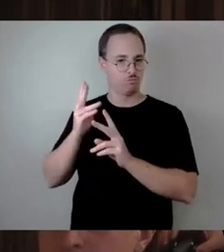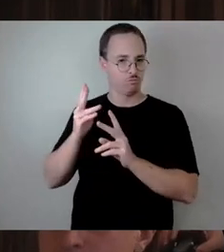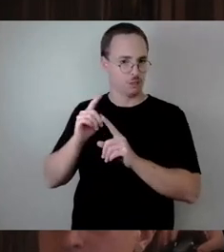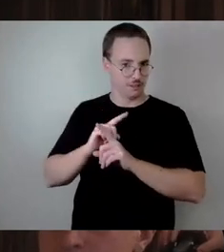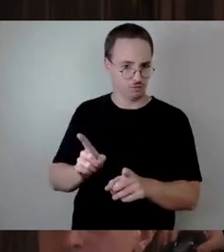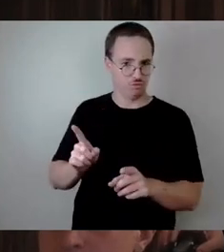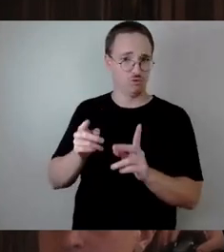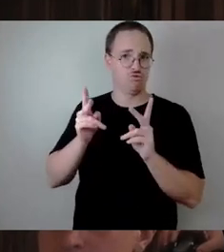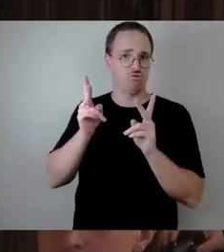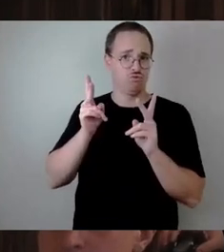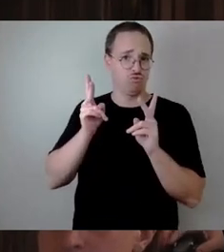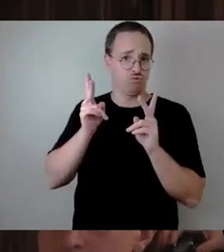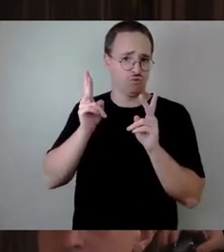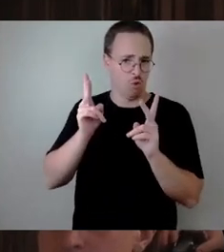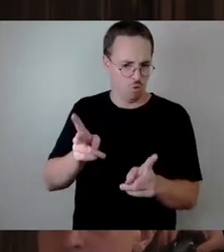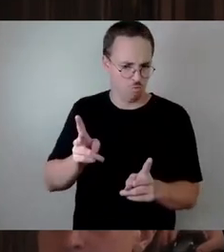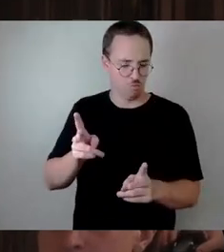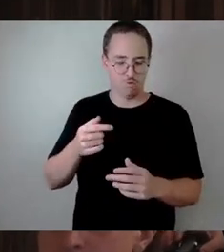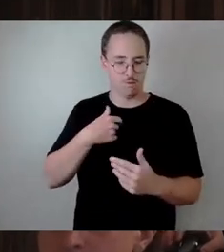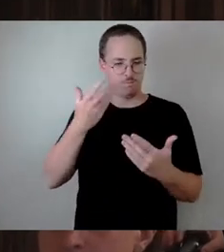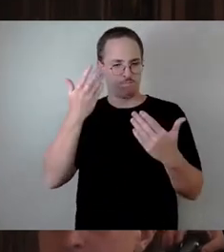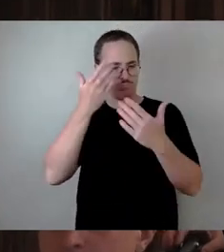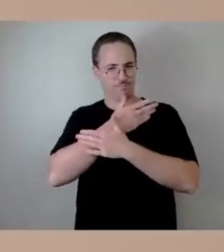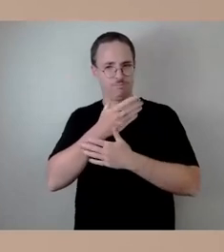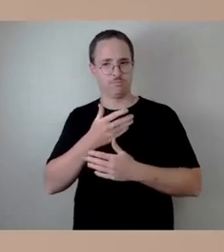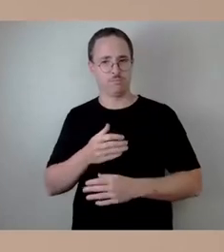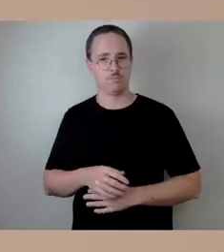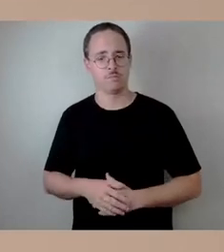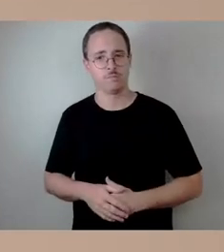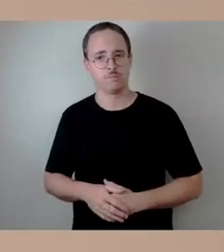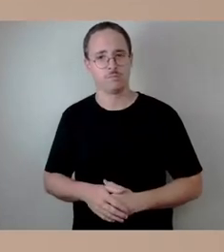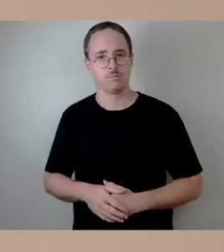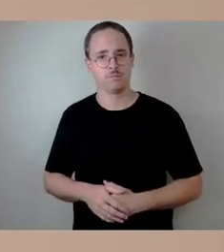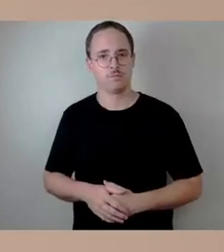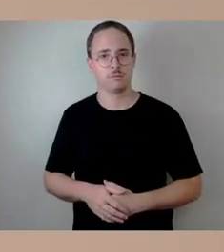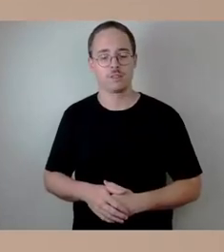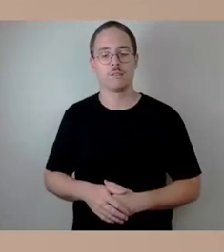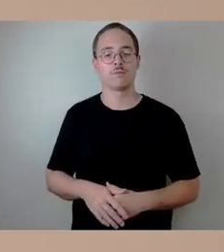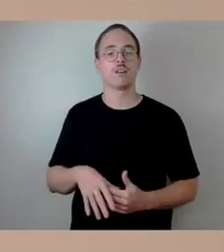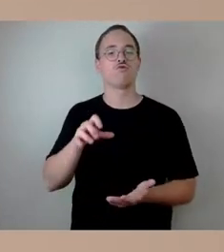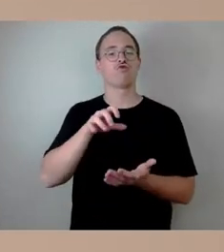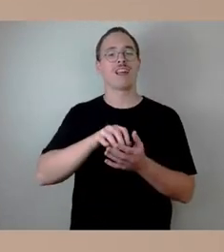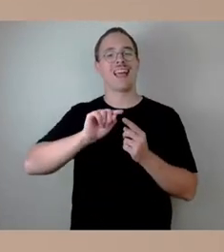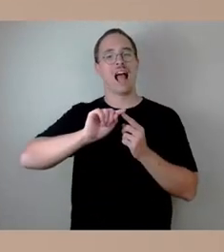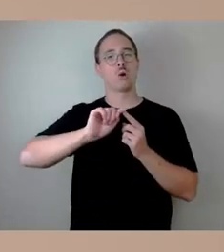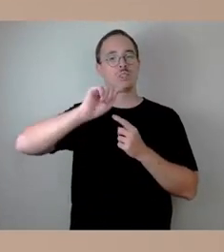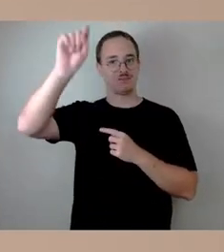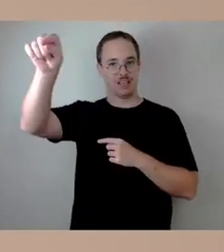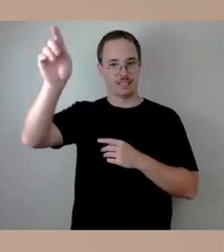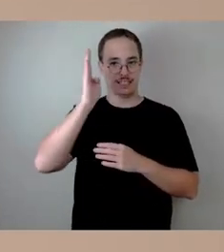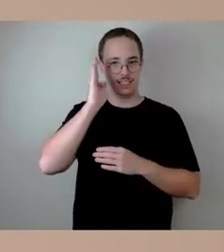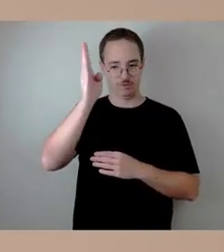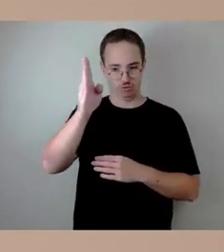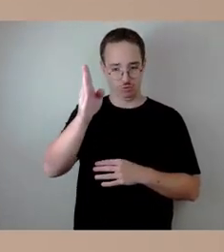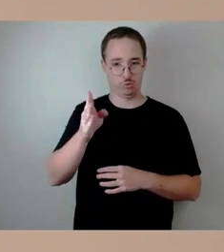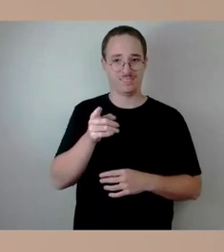Oder habe ich Sie da so richtig verstanden? Also in Stadtauswärtiger Richtung ist es möglich, dass die Straßenbahn sozusagen